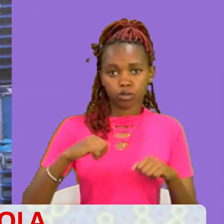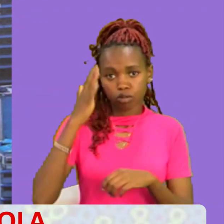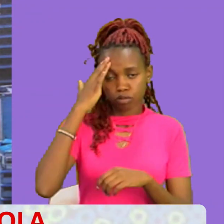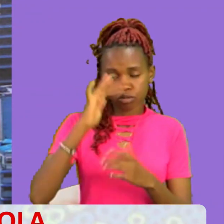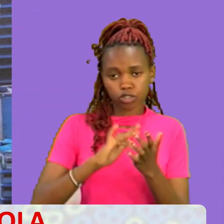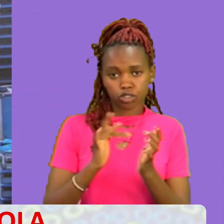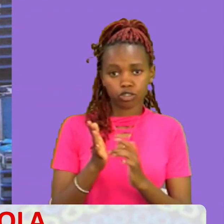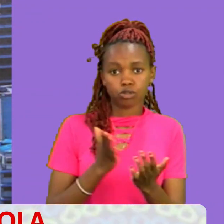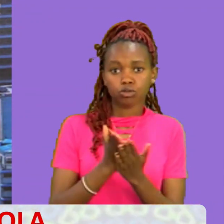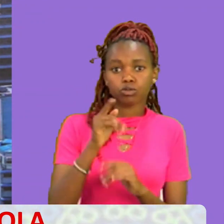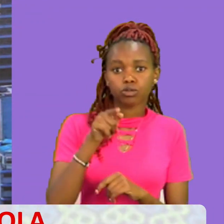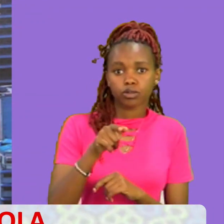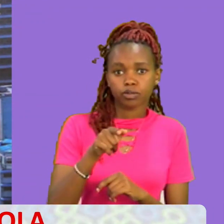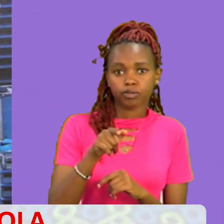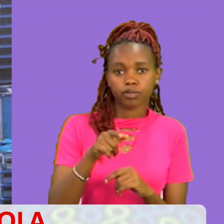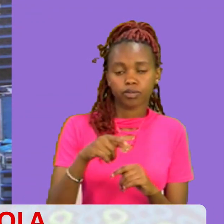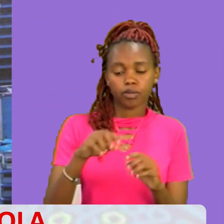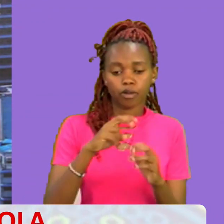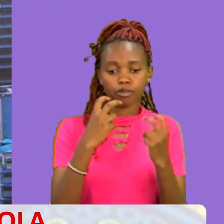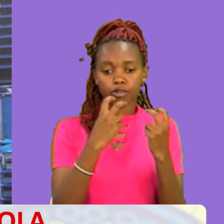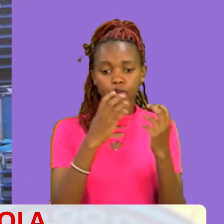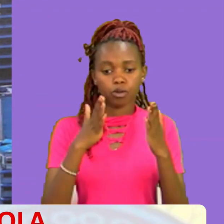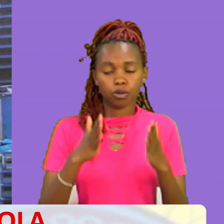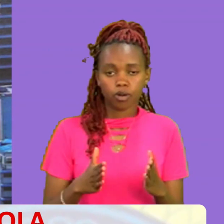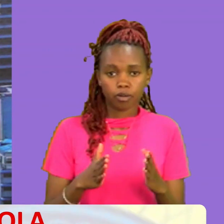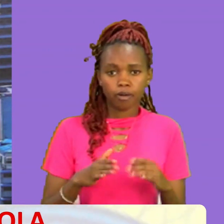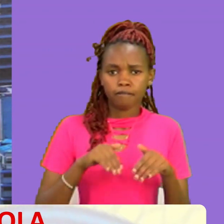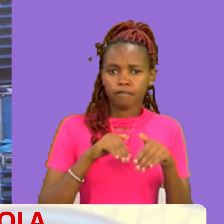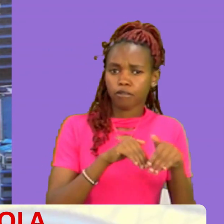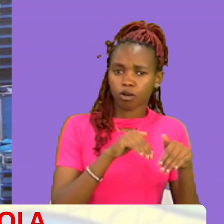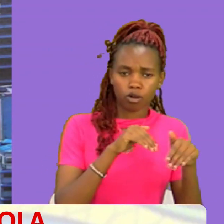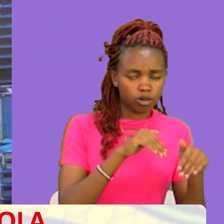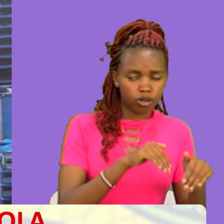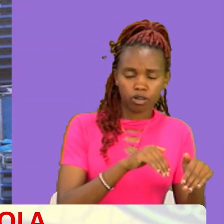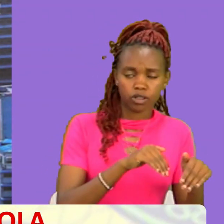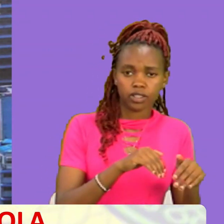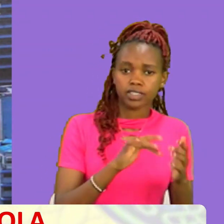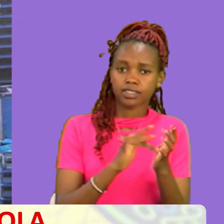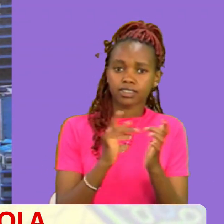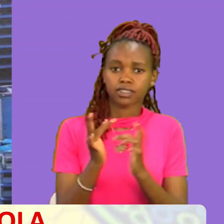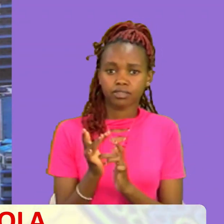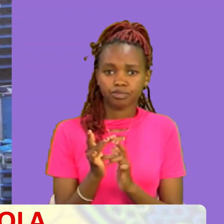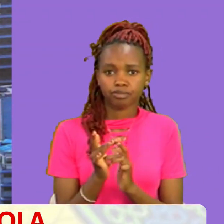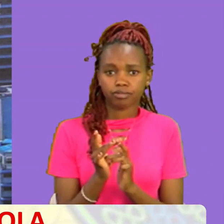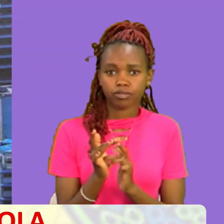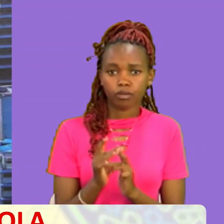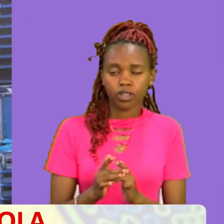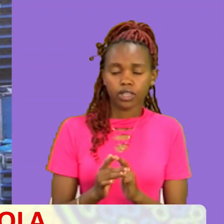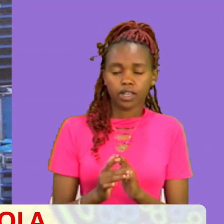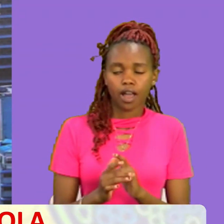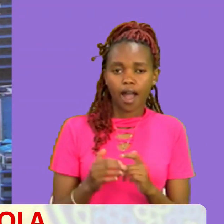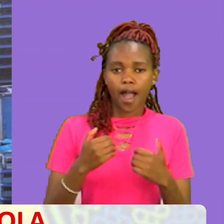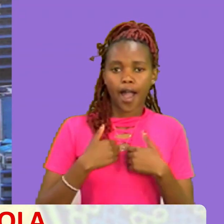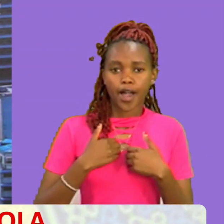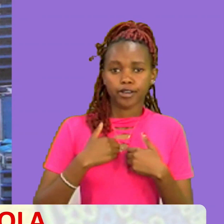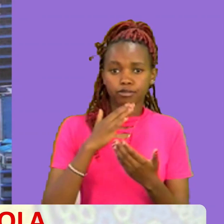Tulisikieda Ndani yola mungu Tumufuate kristo Ye ndia njia ya uzima Ye ndia njia ya amani Ye